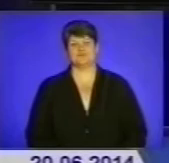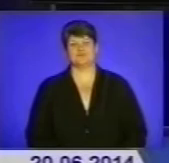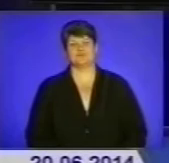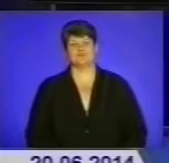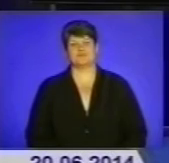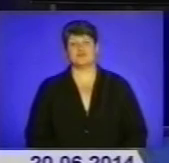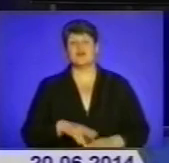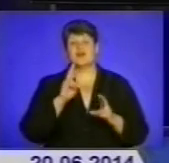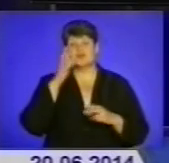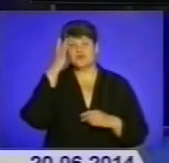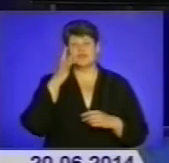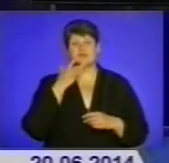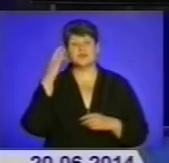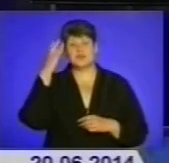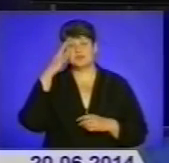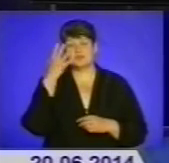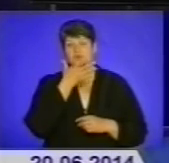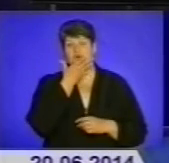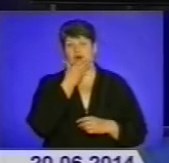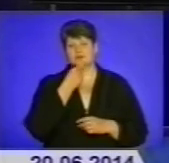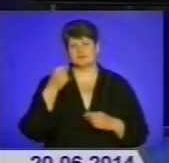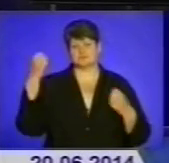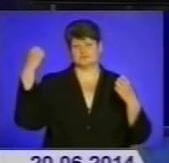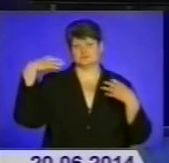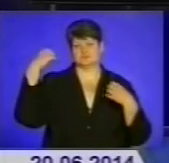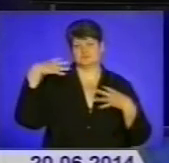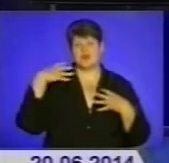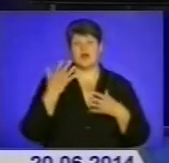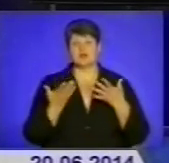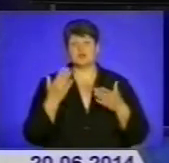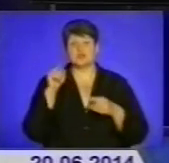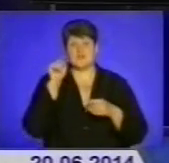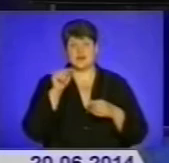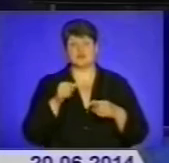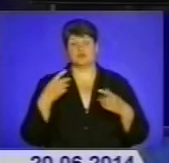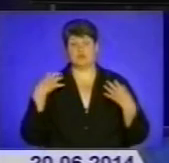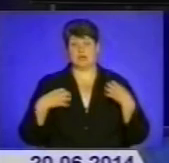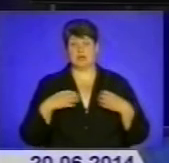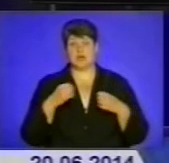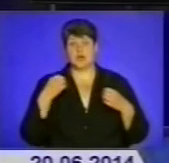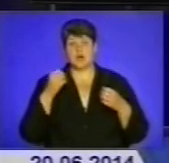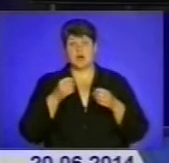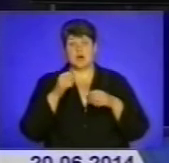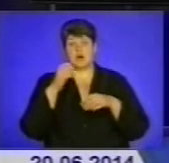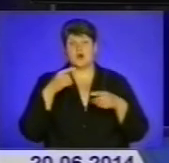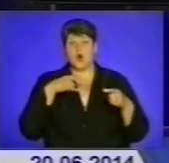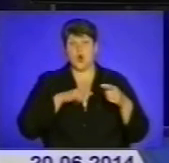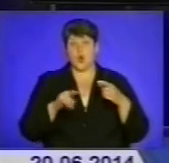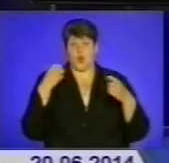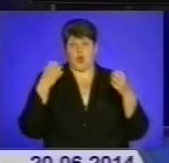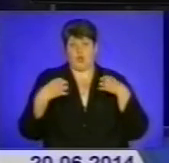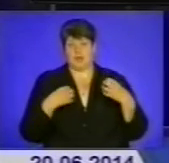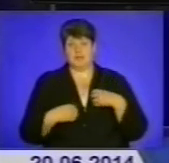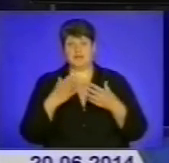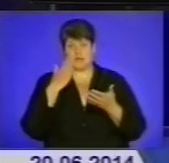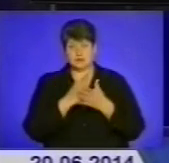Хто влітку не мріє про гарну золоту засмагу. Однак, якщо на вашому тілі багато родимок, то із сонцем слід бути обережним.